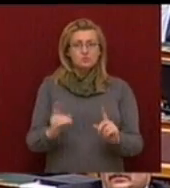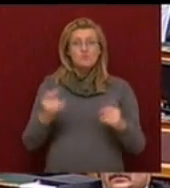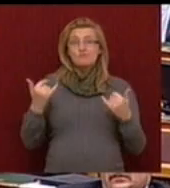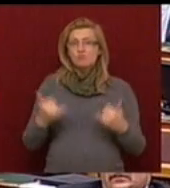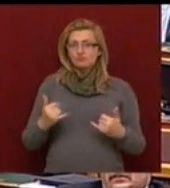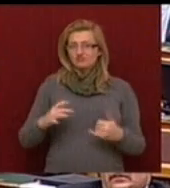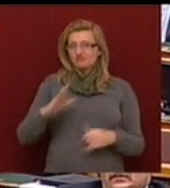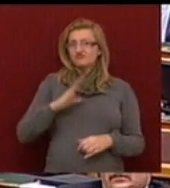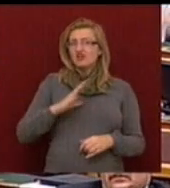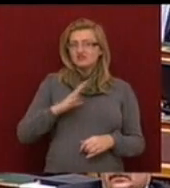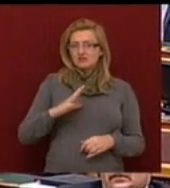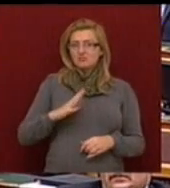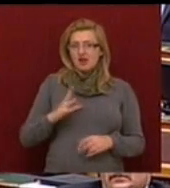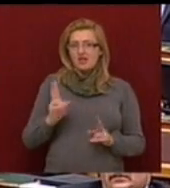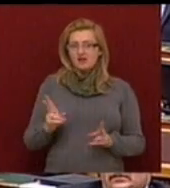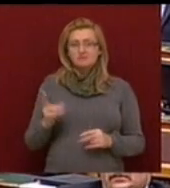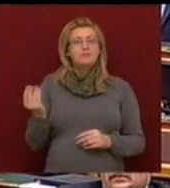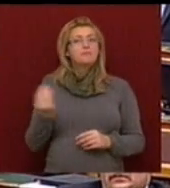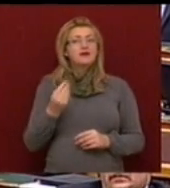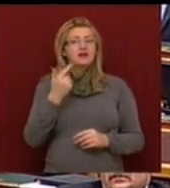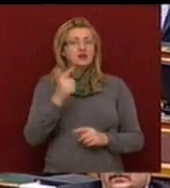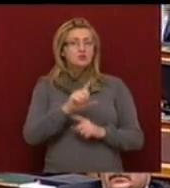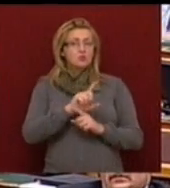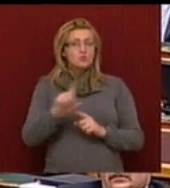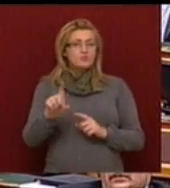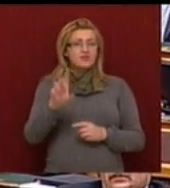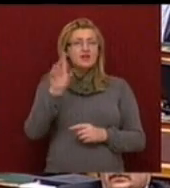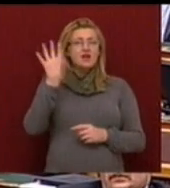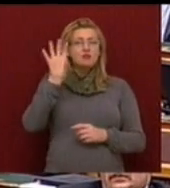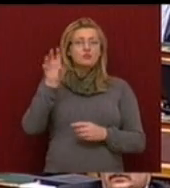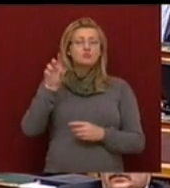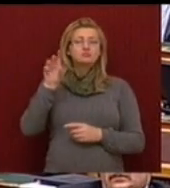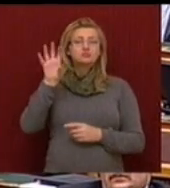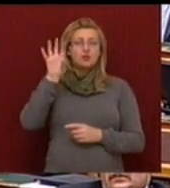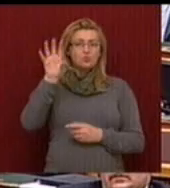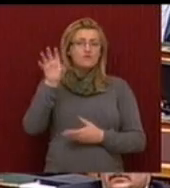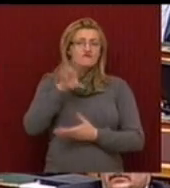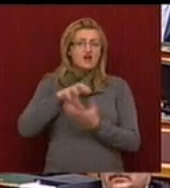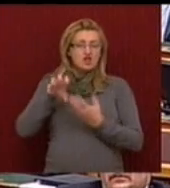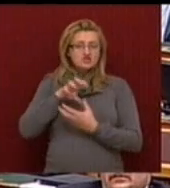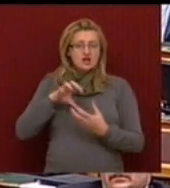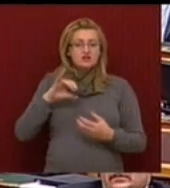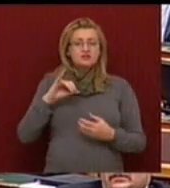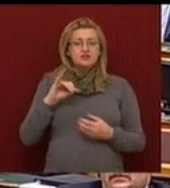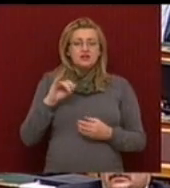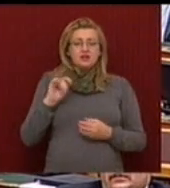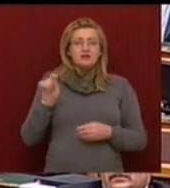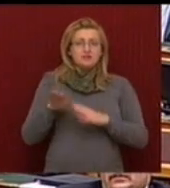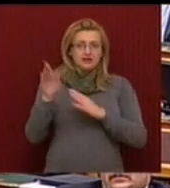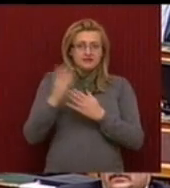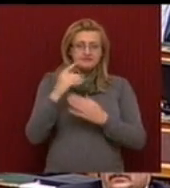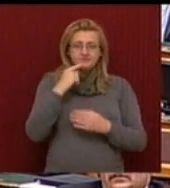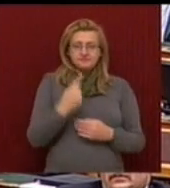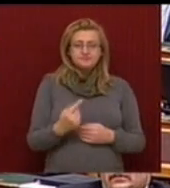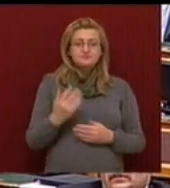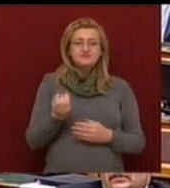veszélybe kerülhet két okból. Az egyik, az eurózóna válsága, és erre képviselő társum utalt, ha önök megfigyelik